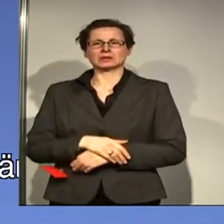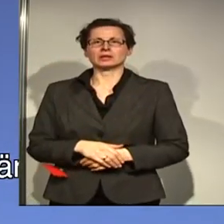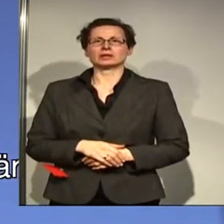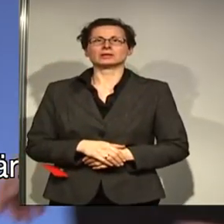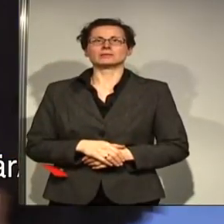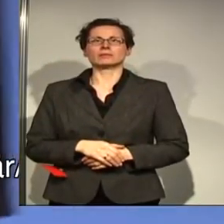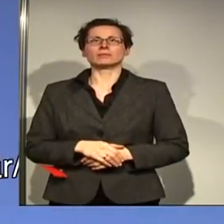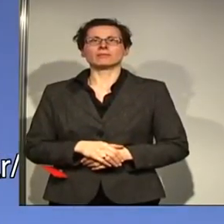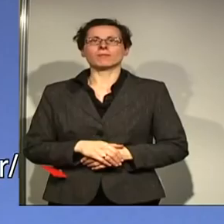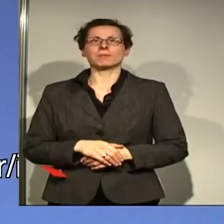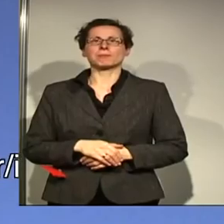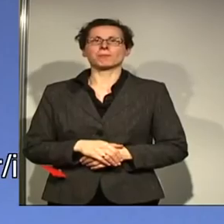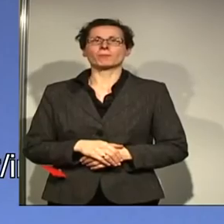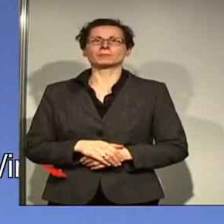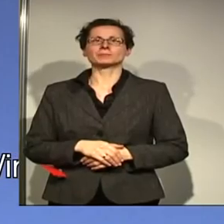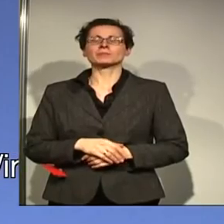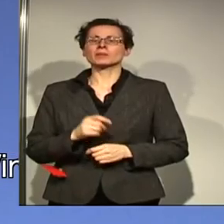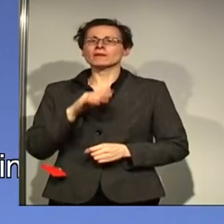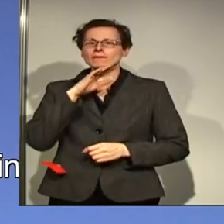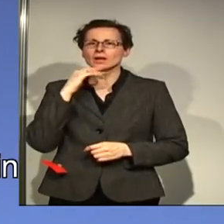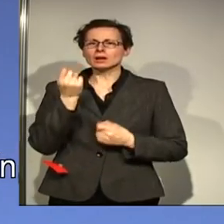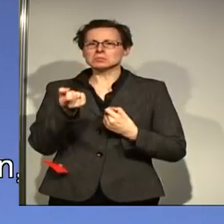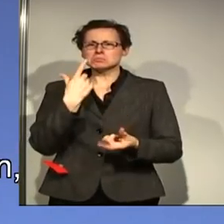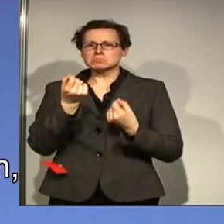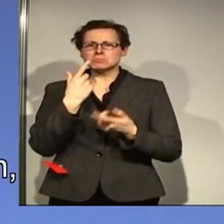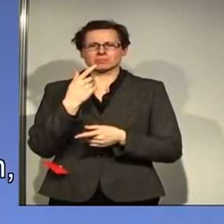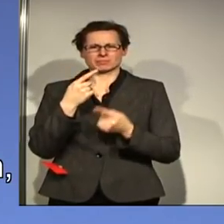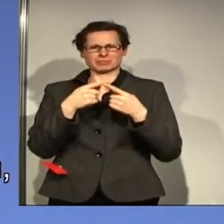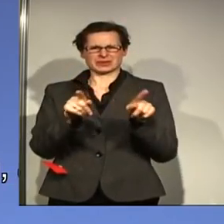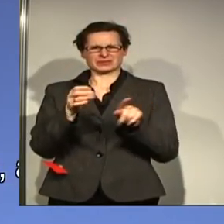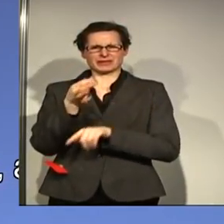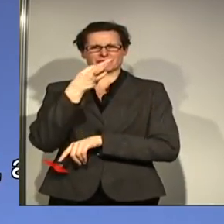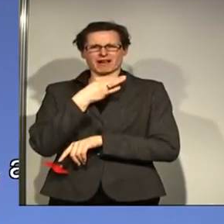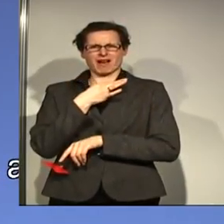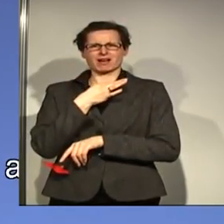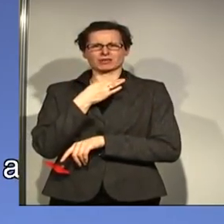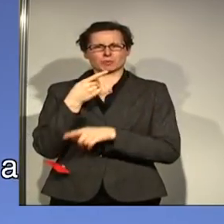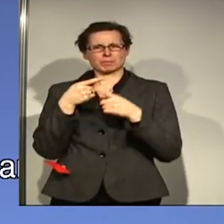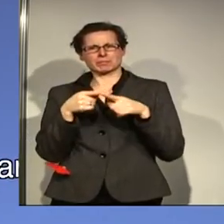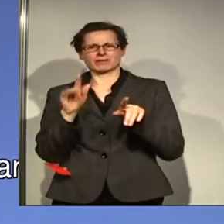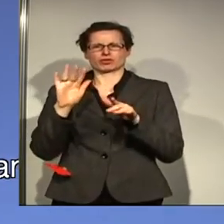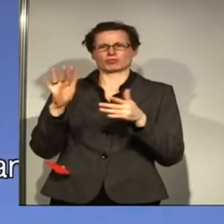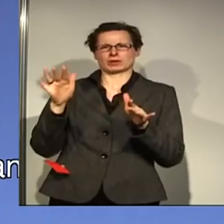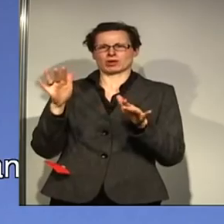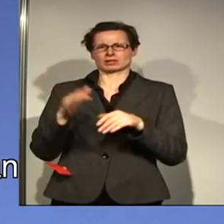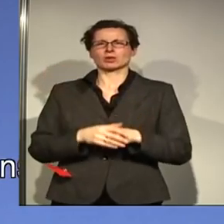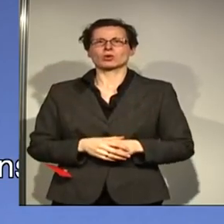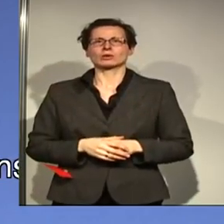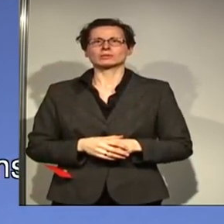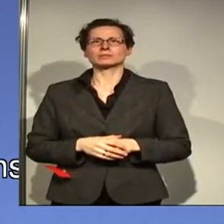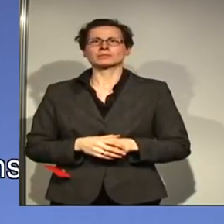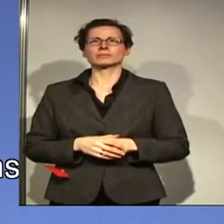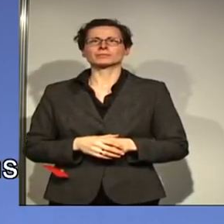Jedenfalls erreichten mich eine Vielzahl von seltsamen Fragen und eigenartigen Spekulationen. Wie eine